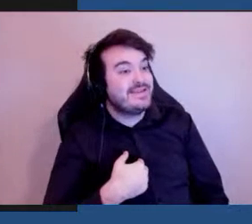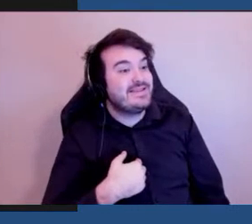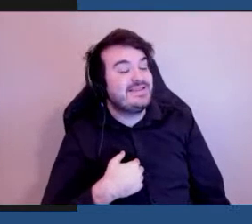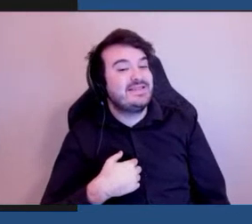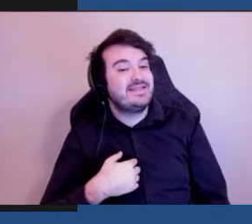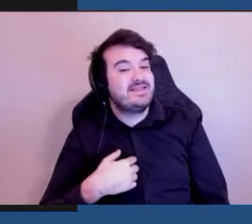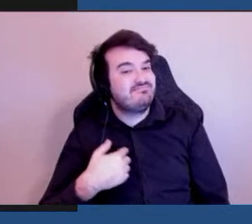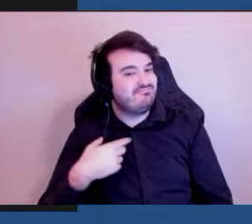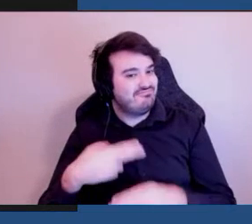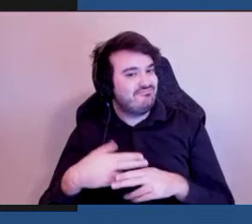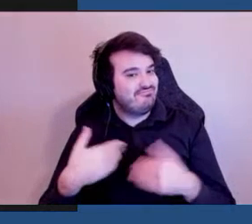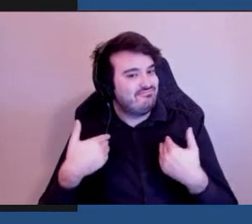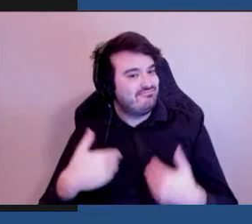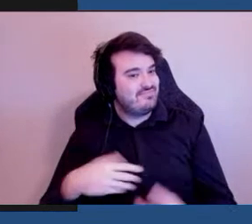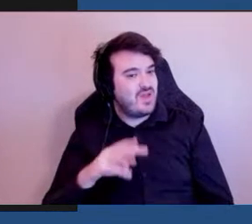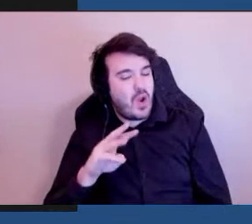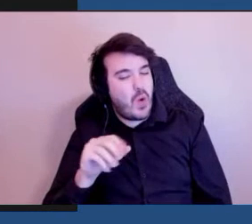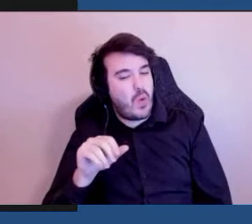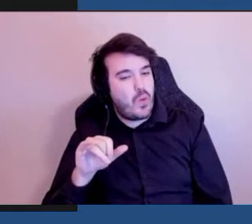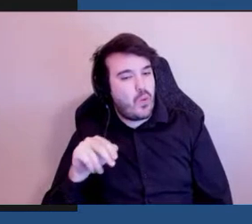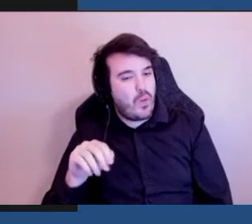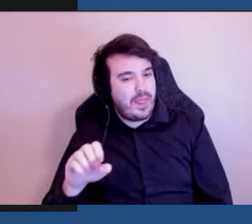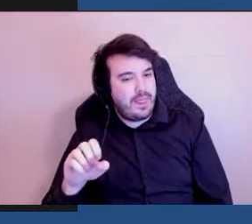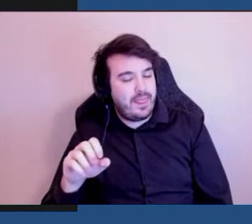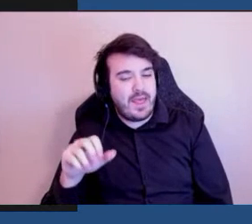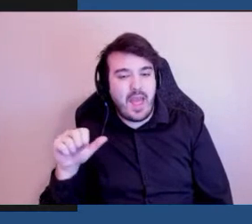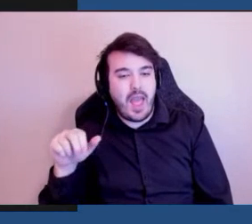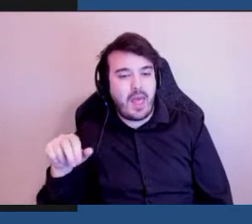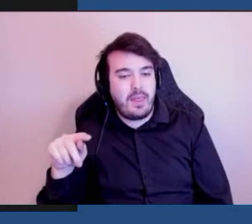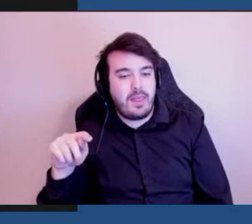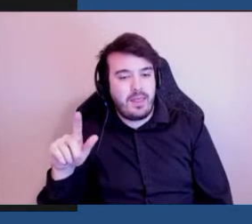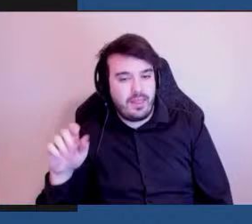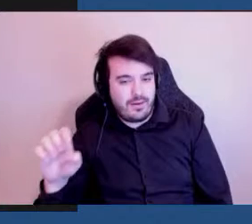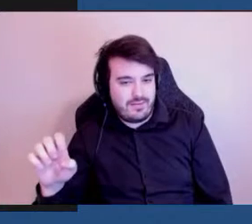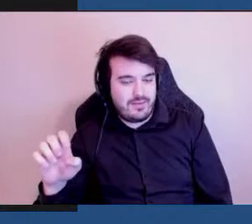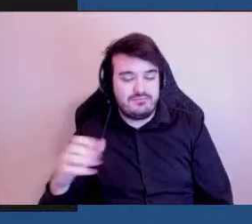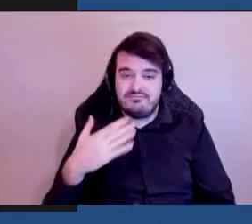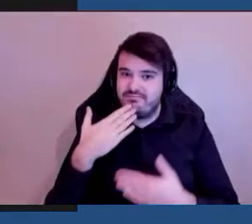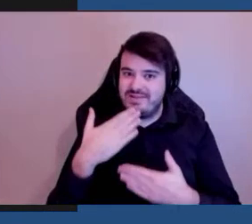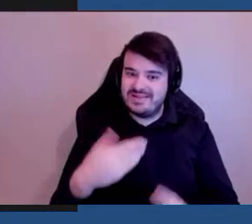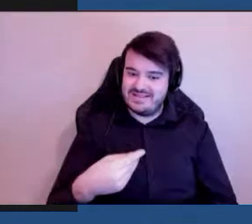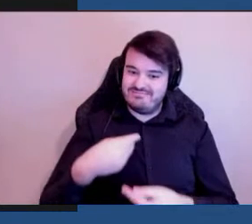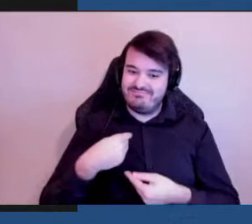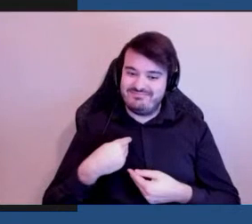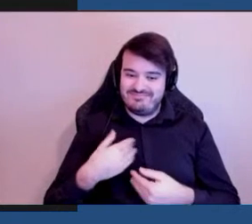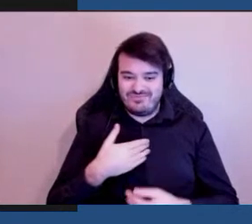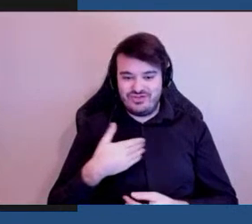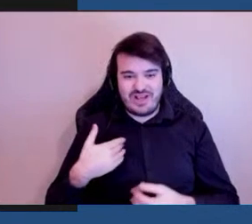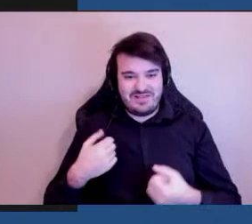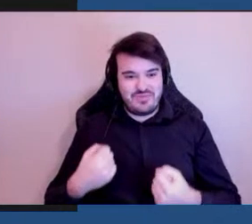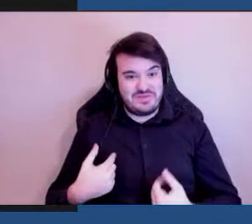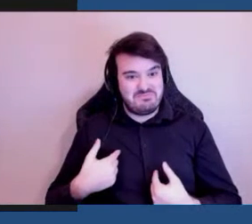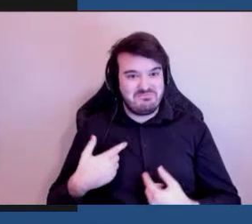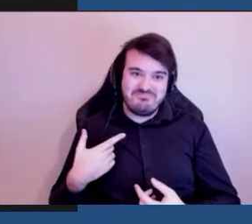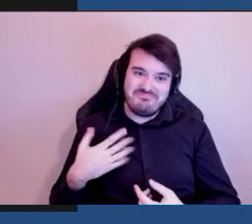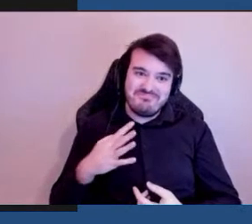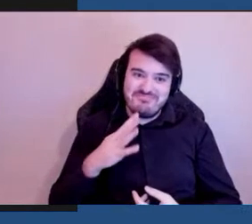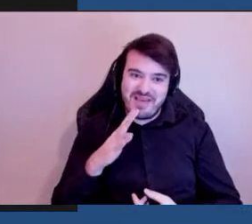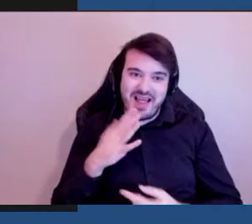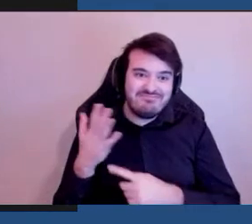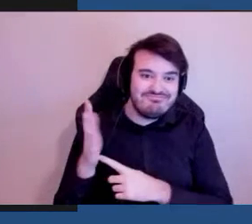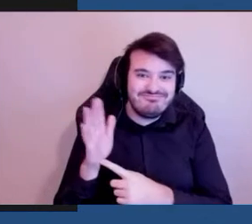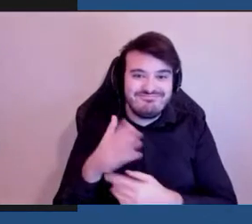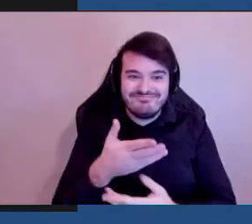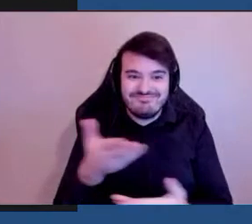je m'appelle Wayne Antle merci de m'accorder la possibilité de vous adresser la parole aujourd